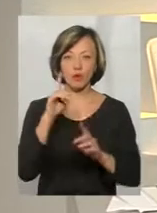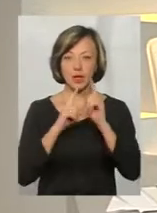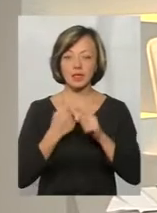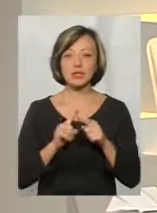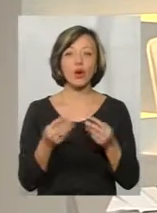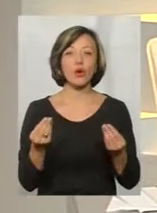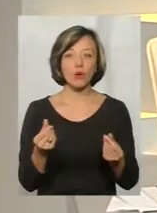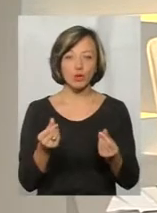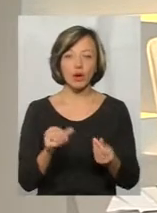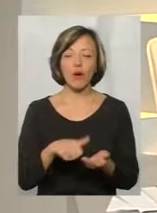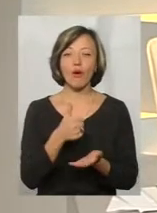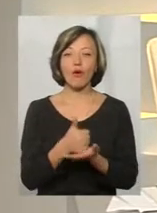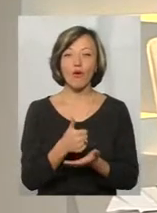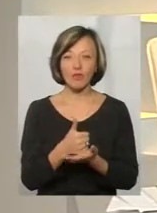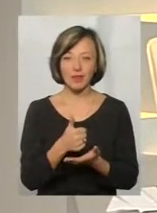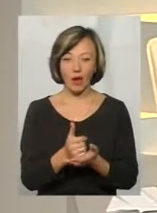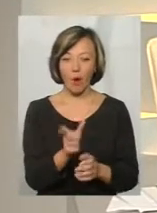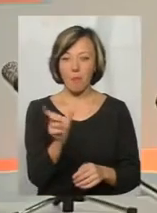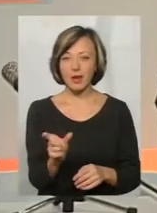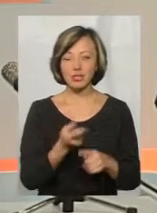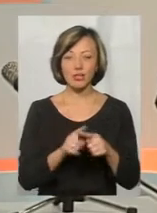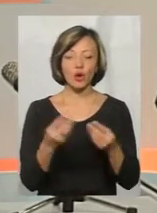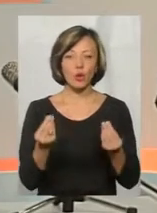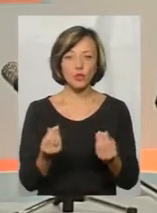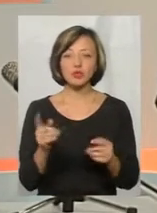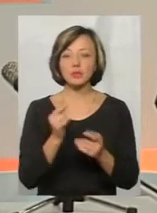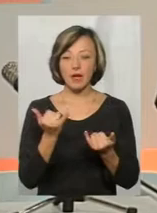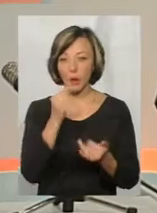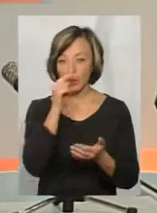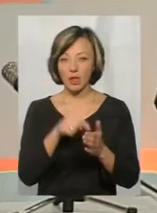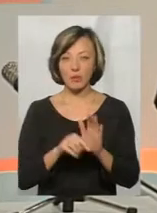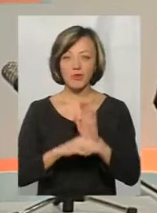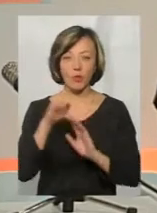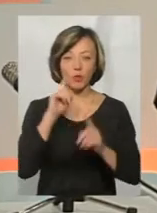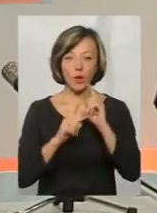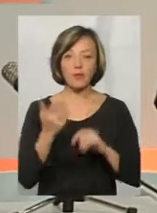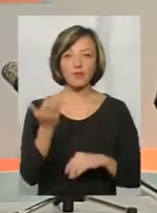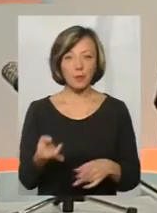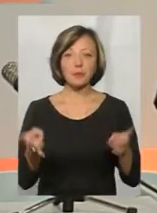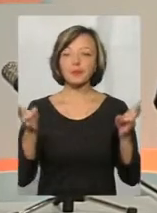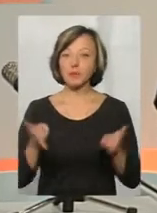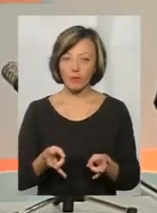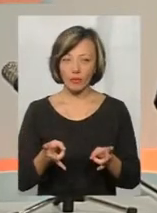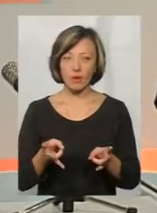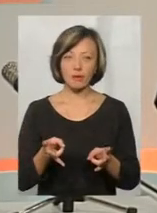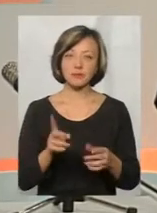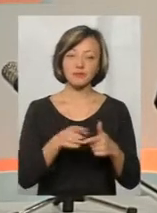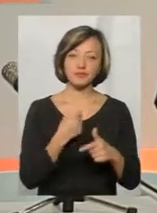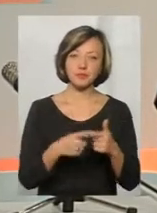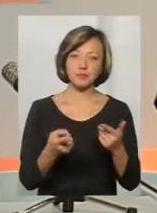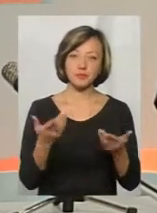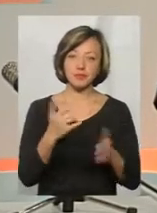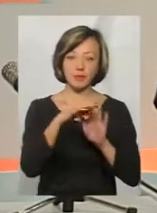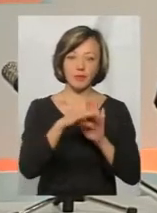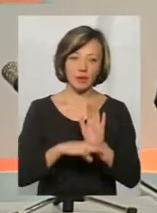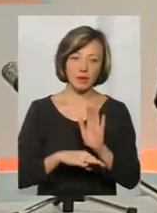гроші. Головний фільтр, насправді, це є гроші. Тому що для того, щоб зараз потрапити у Верховну раду, вам все-таки потрібно, чи, якщо ви йдете